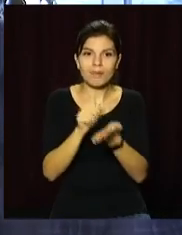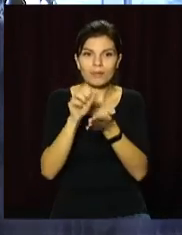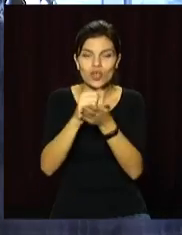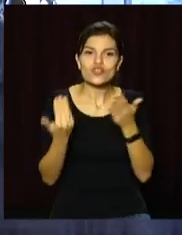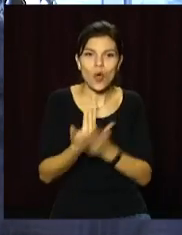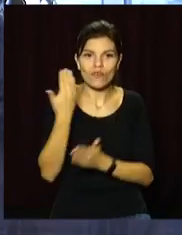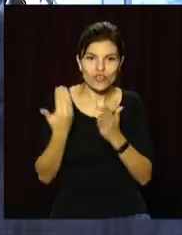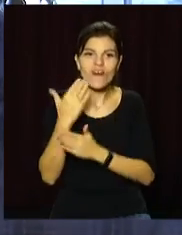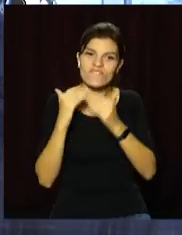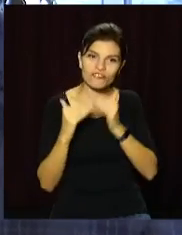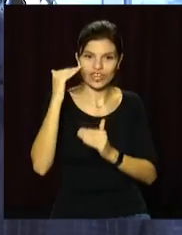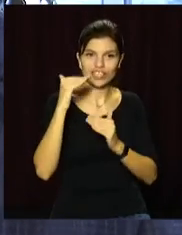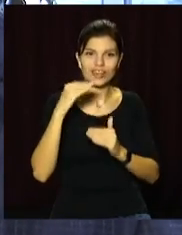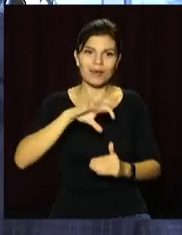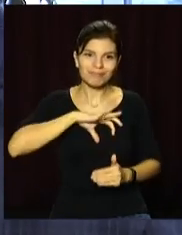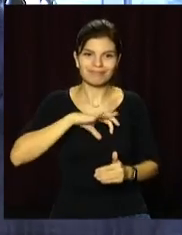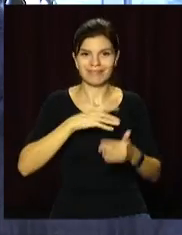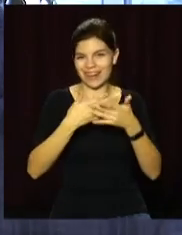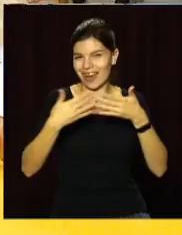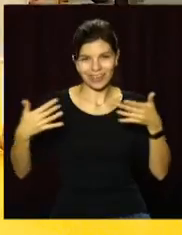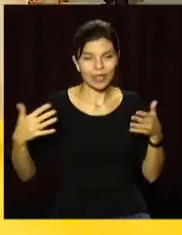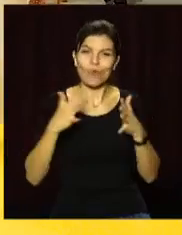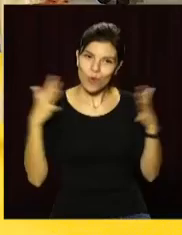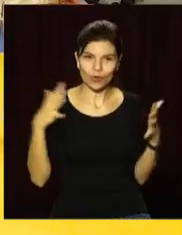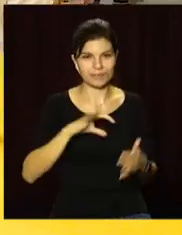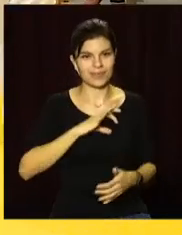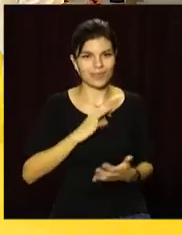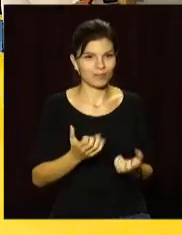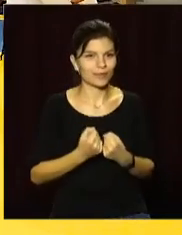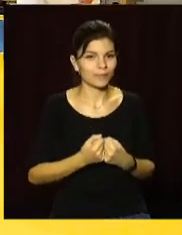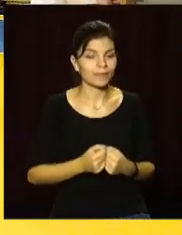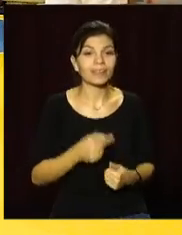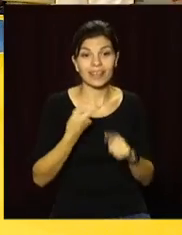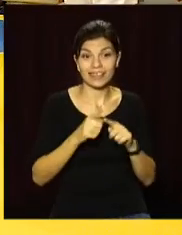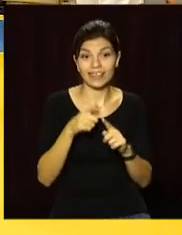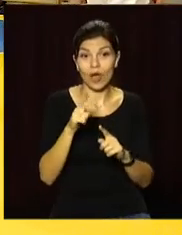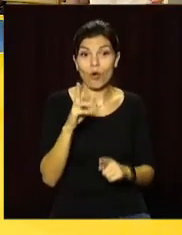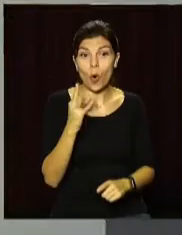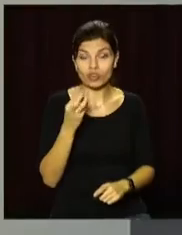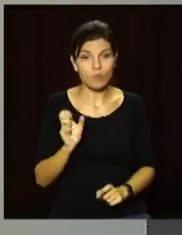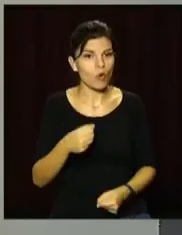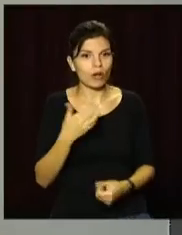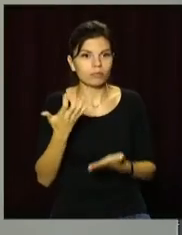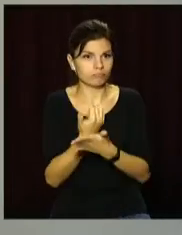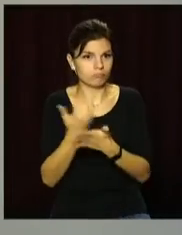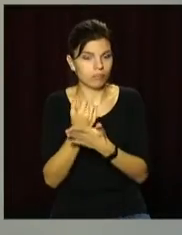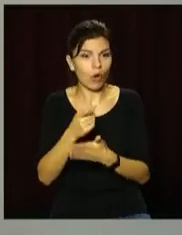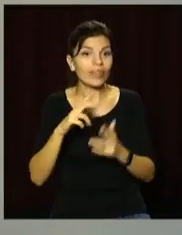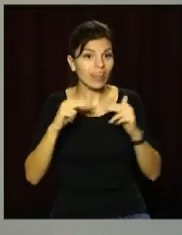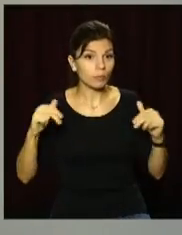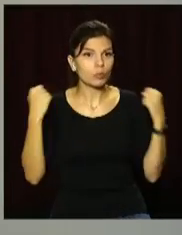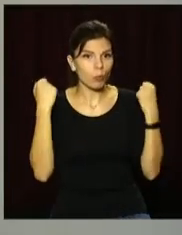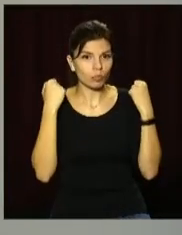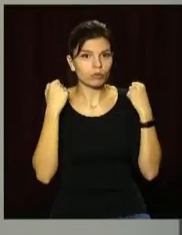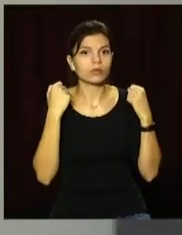і нових вищих планок, побольше медалей. Про досягнення Михайла Кошляка можна казати багато. У Дніпрі він створив спортивний